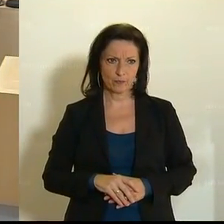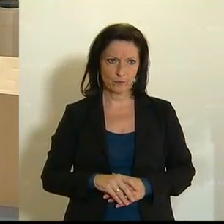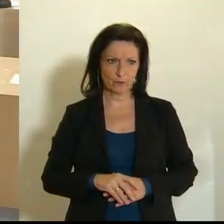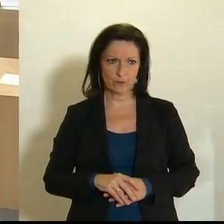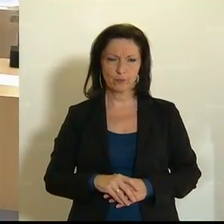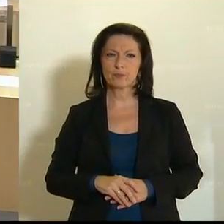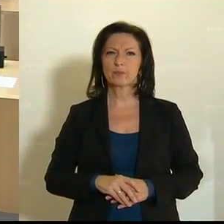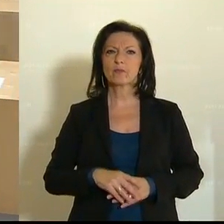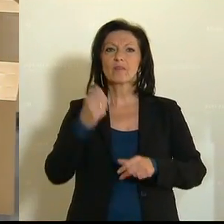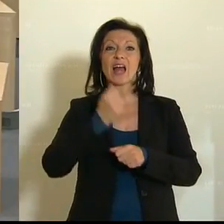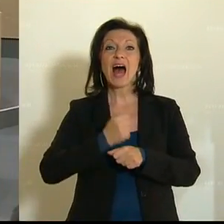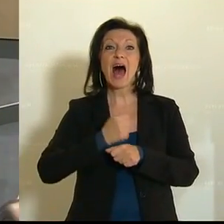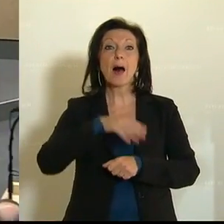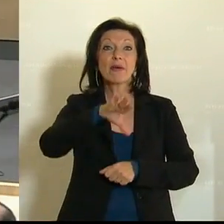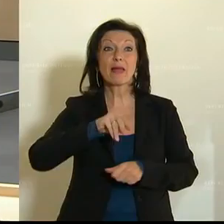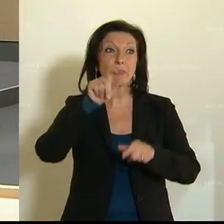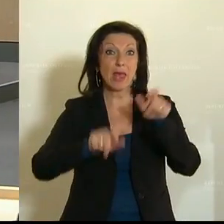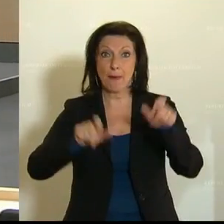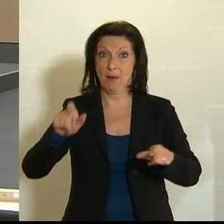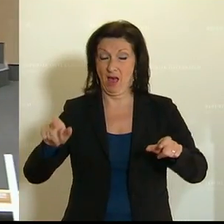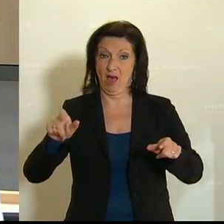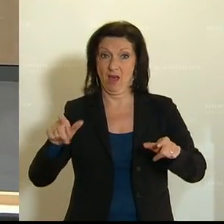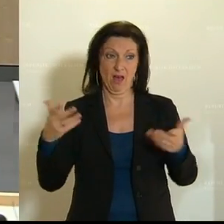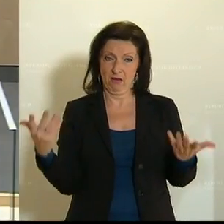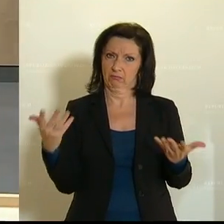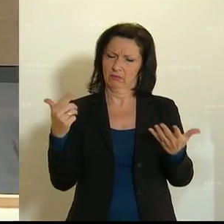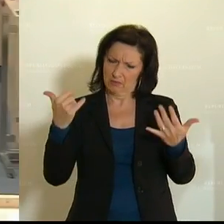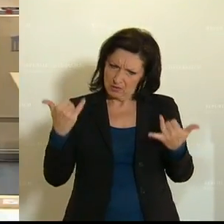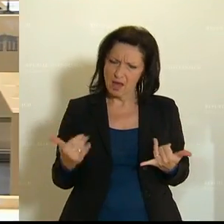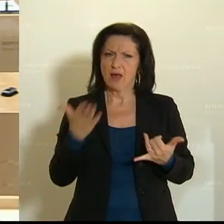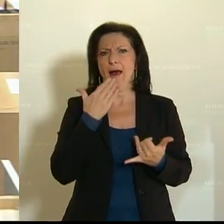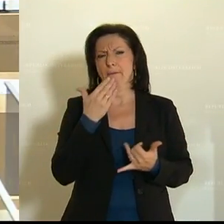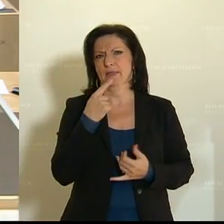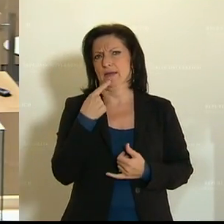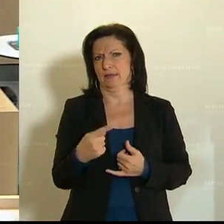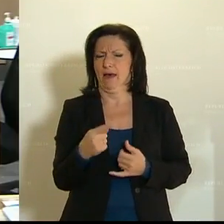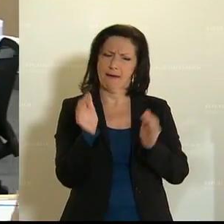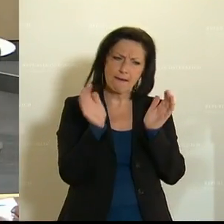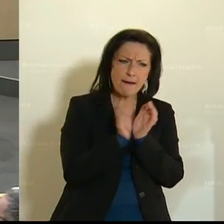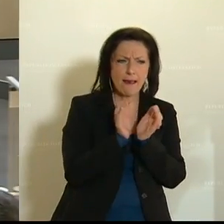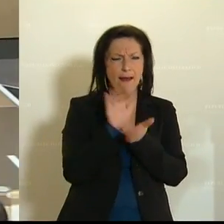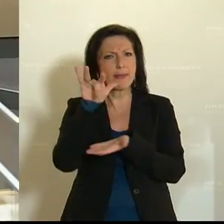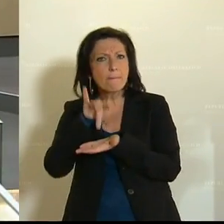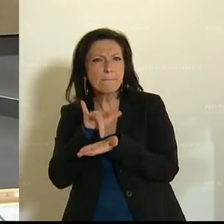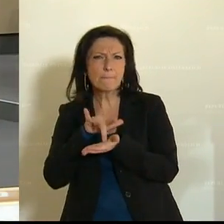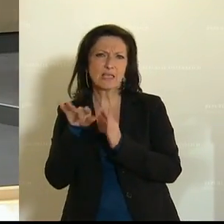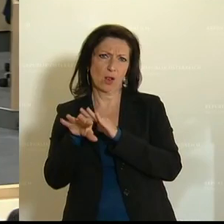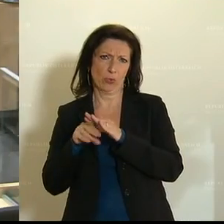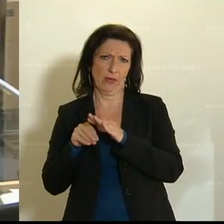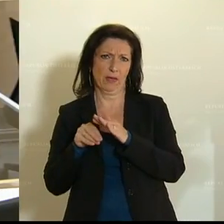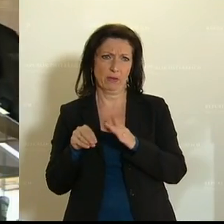Die Arbeitnehmerinnen und Arbeitnehmer, und das sage ich ganz bewusst auch, die kleinen und mittleren Unternehmen,